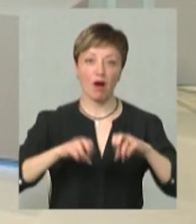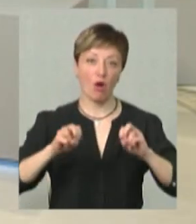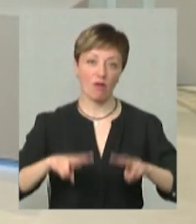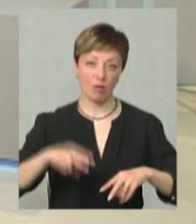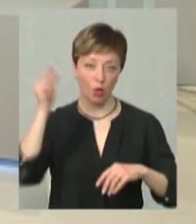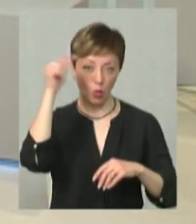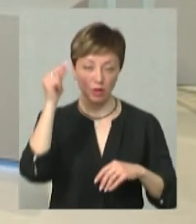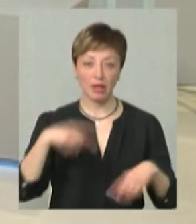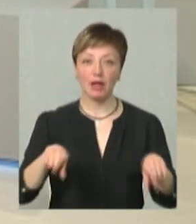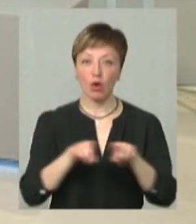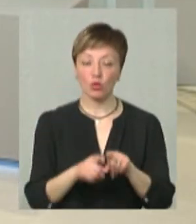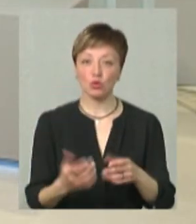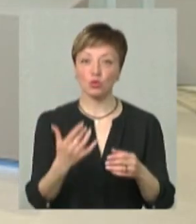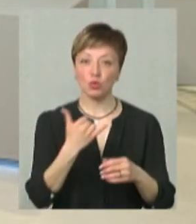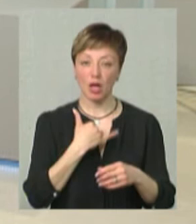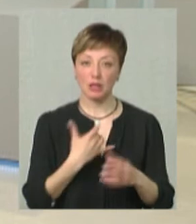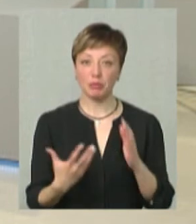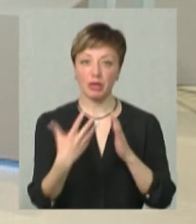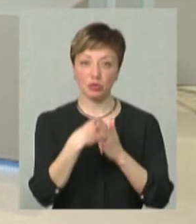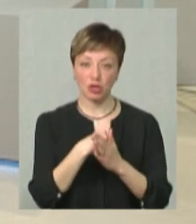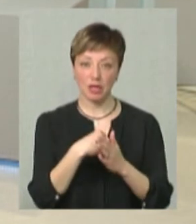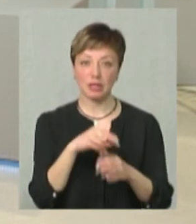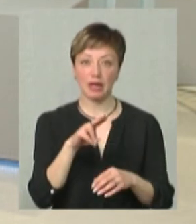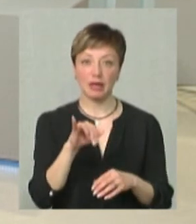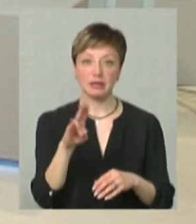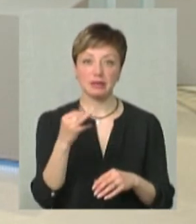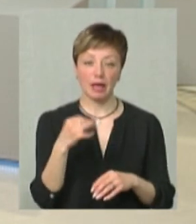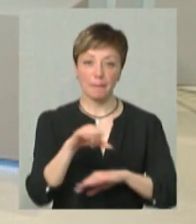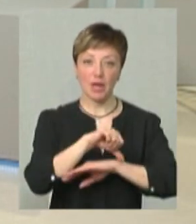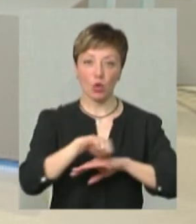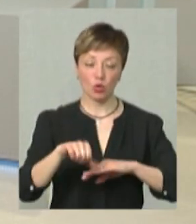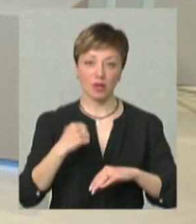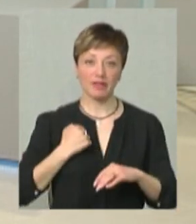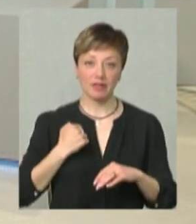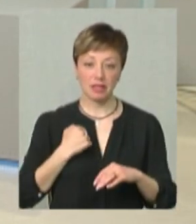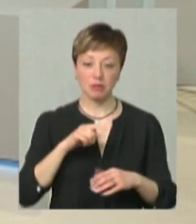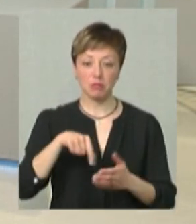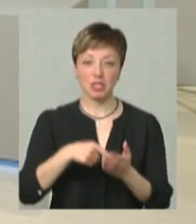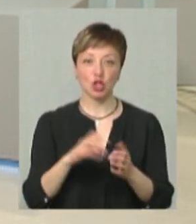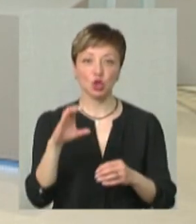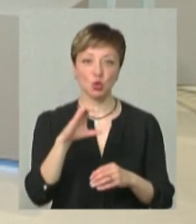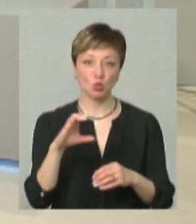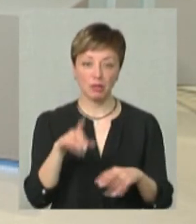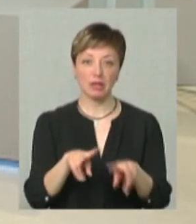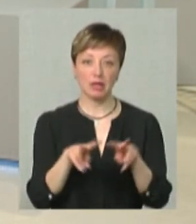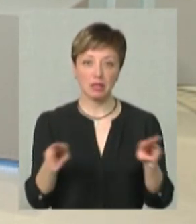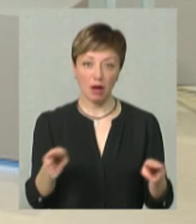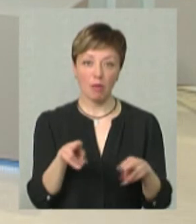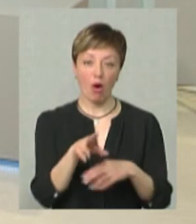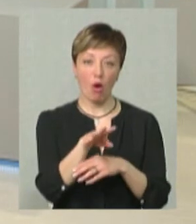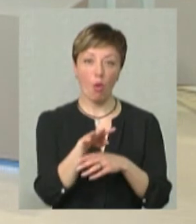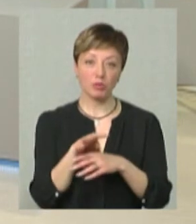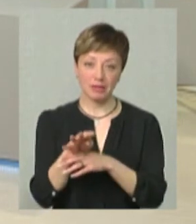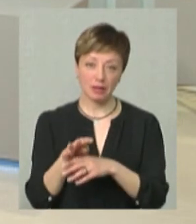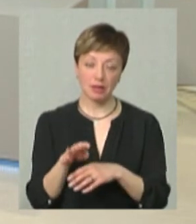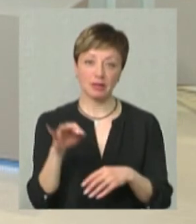коледжем. Також до нас переміщається ліцей прикордонних військ з міста Сум, оскільки в Сумах так само йдуть обстріли.